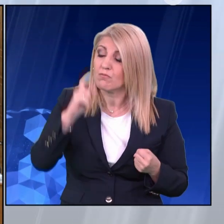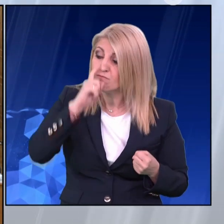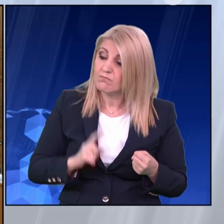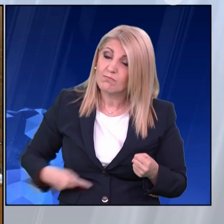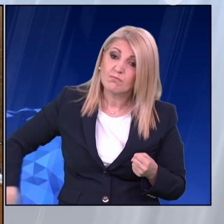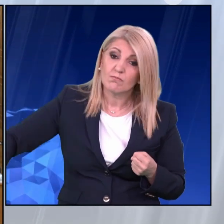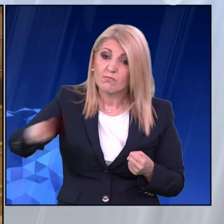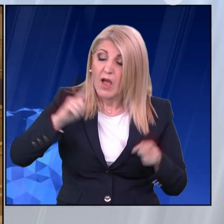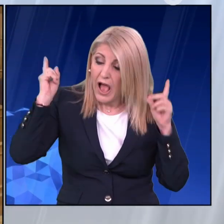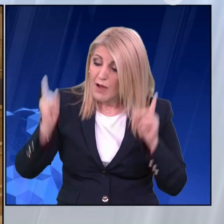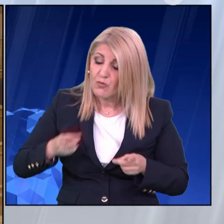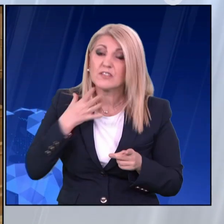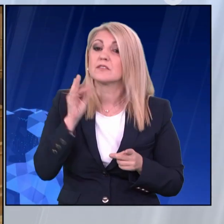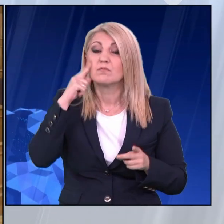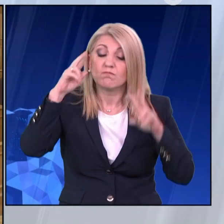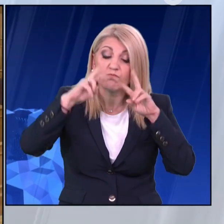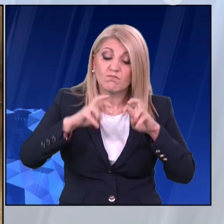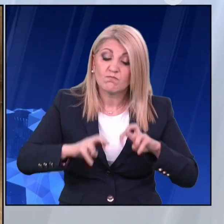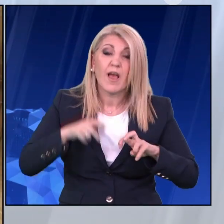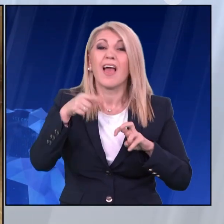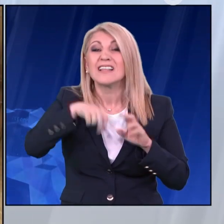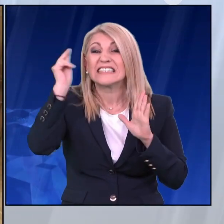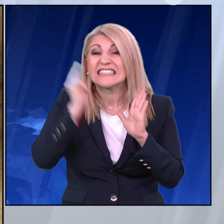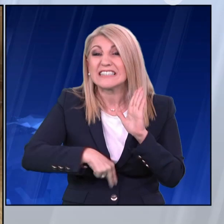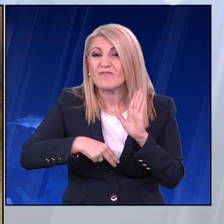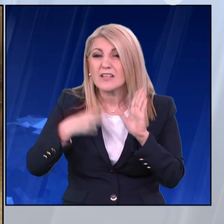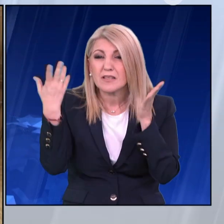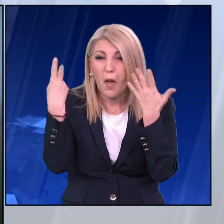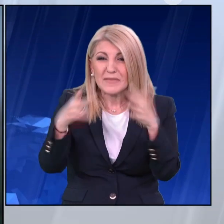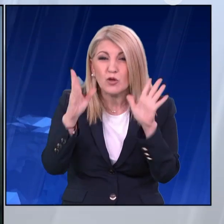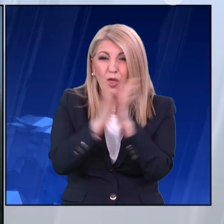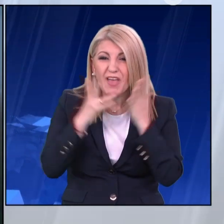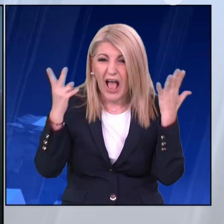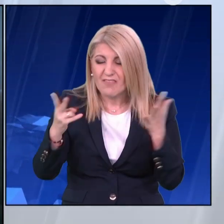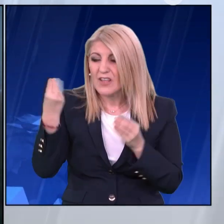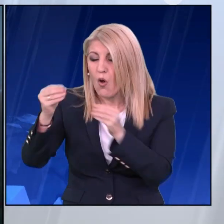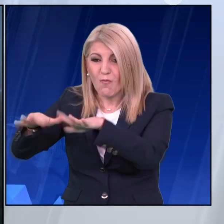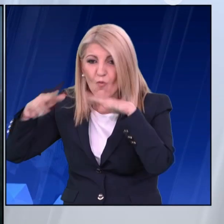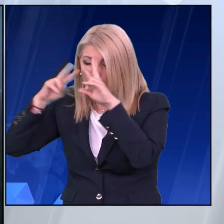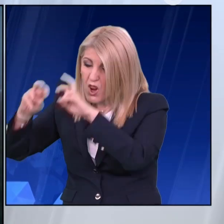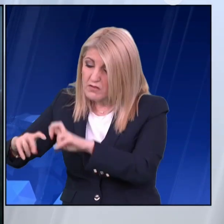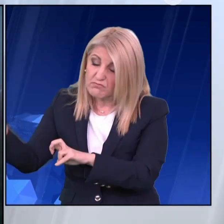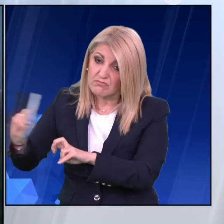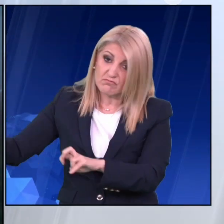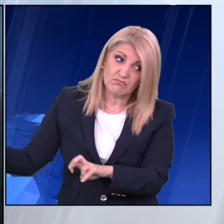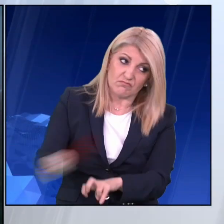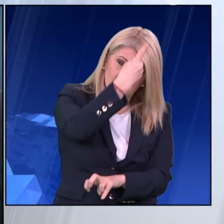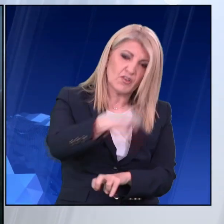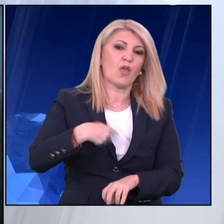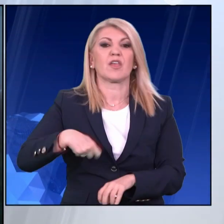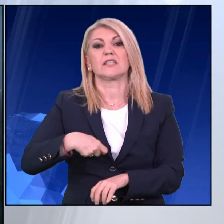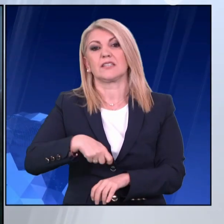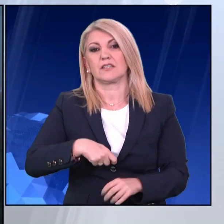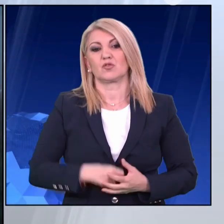Σύμβαση 7-17 να διερευνηθούν από την τακτική δικαιοσύνη και όχι τη Βουλή. Ο ΣΥΡΙΖΑ επιρρύπτυξε χωριστές ποινικές ευθύνες στον κ.